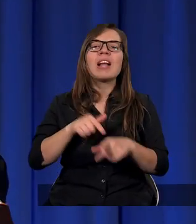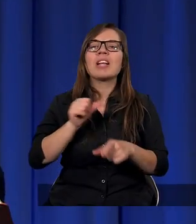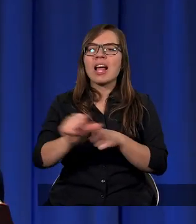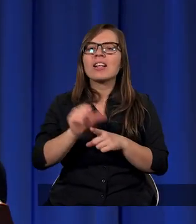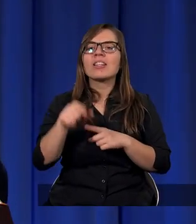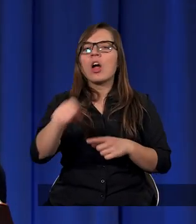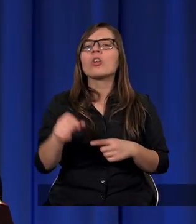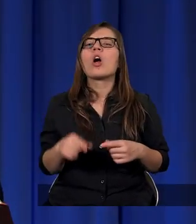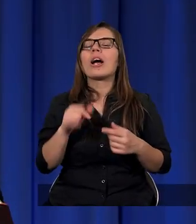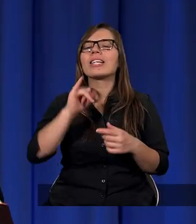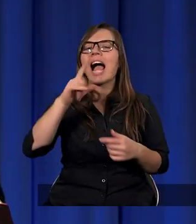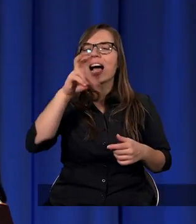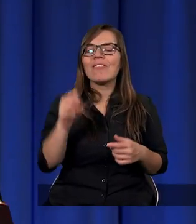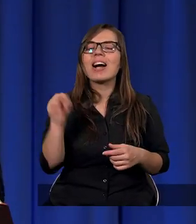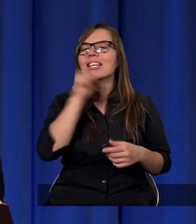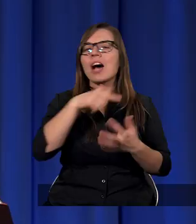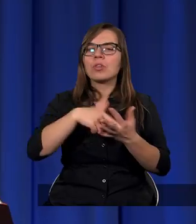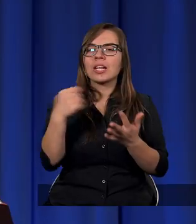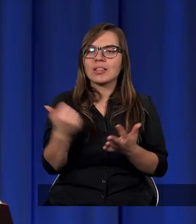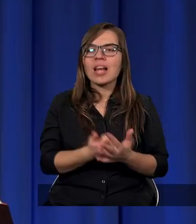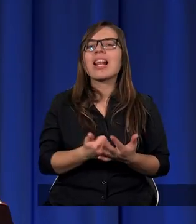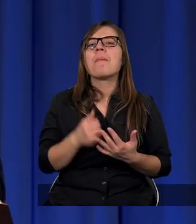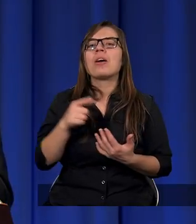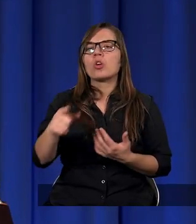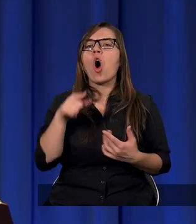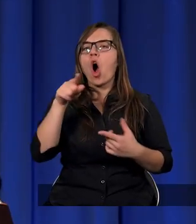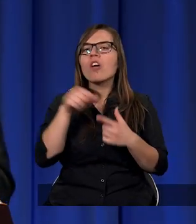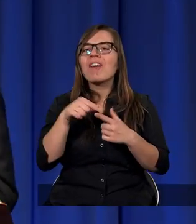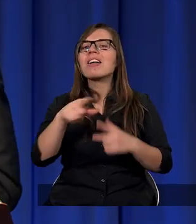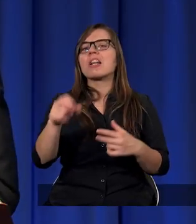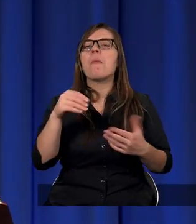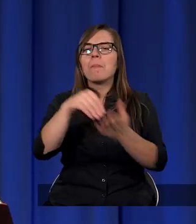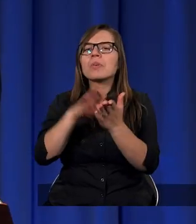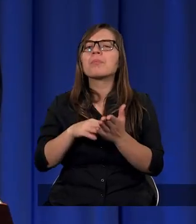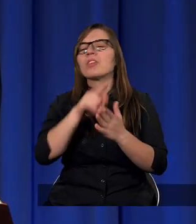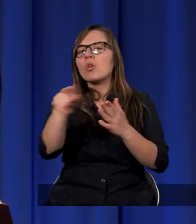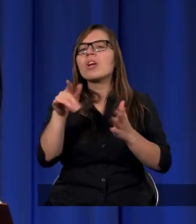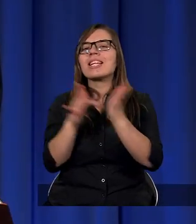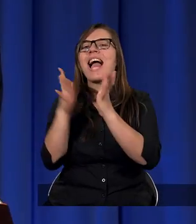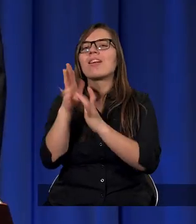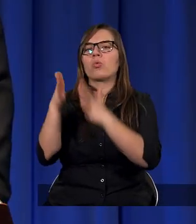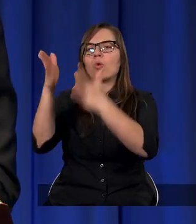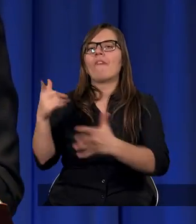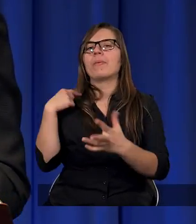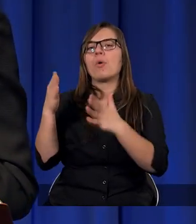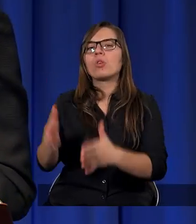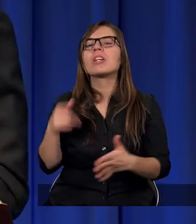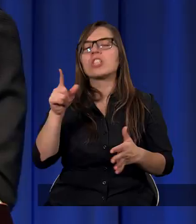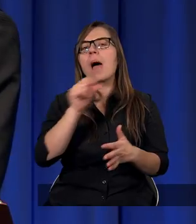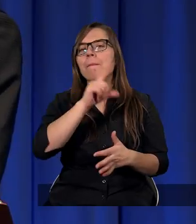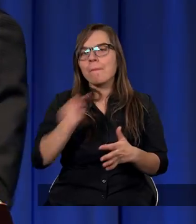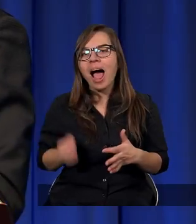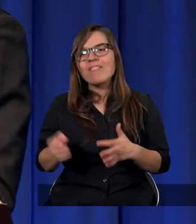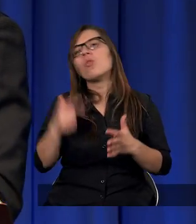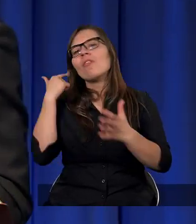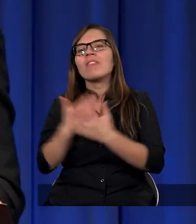Jachwę, tego Boga starotestamentu, starotestamentowego i on to przypisuje wszystko Jezusowi. Więc ja widzę, że Paweł wierzył